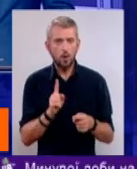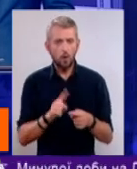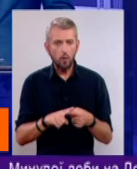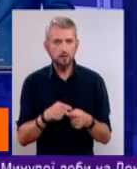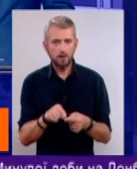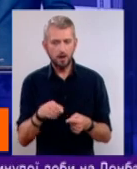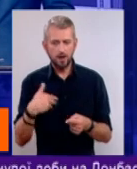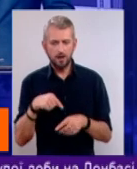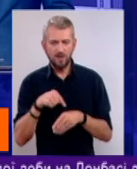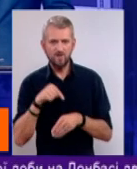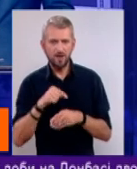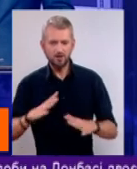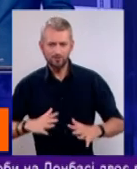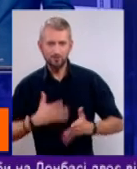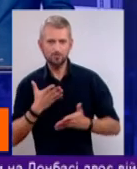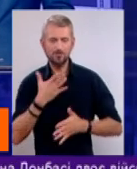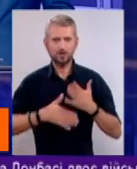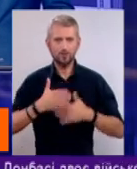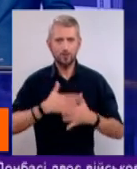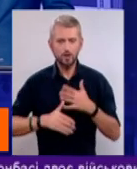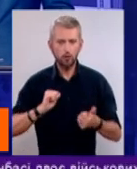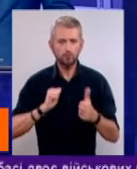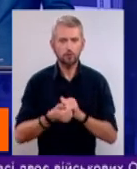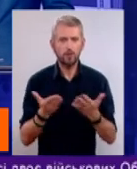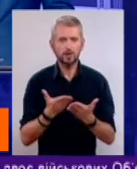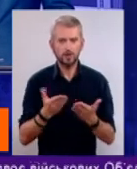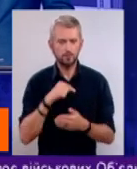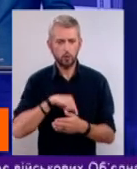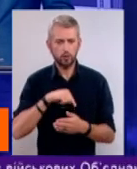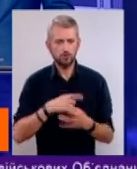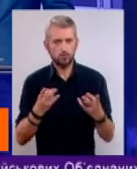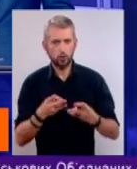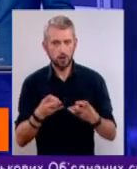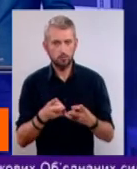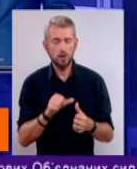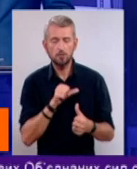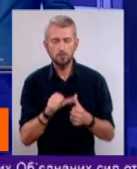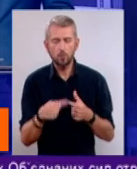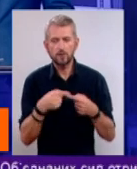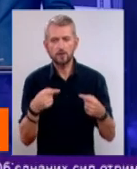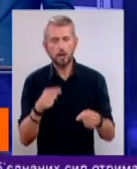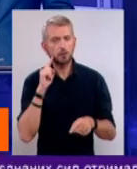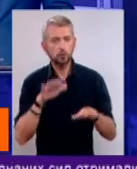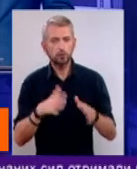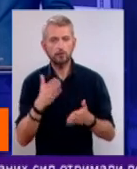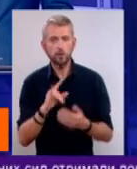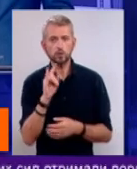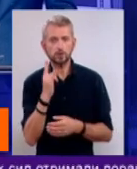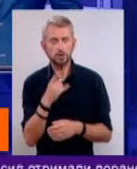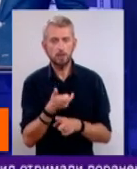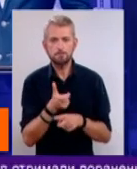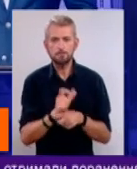збудження і задоволення компенсував якісь біологічні потреби. Тому, поза всяким сумнів, якщо дитина